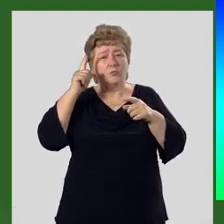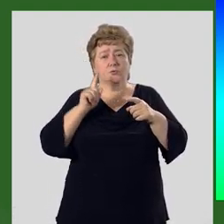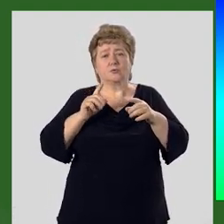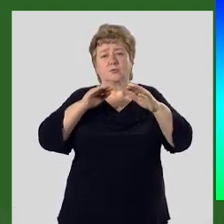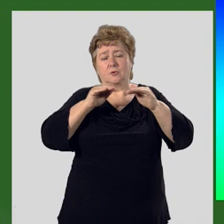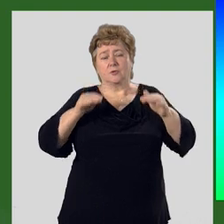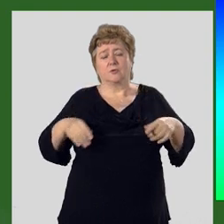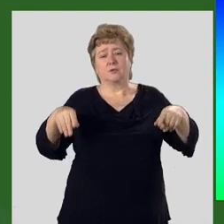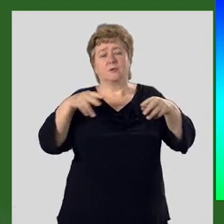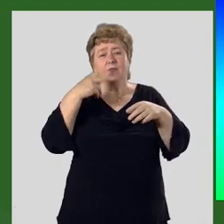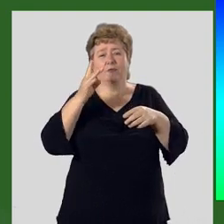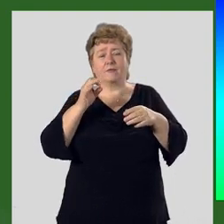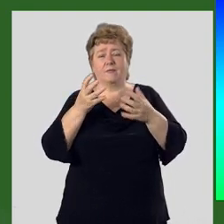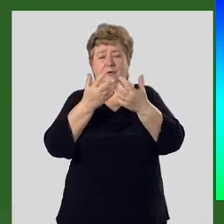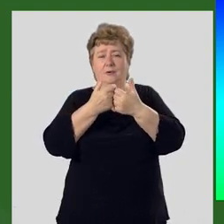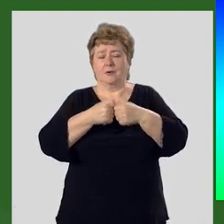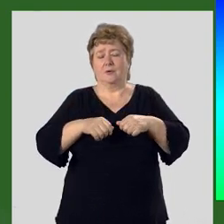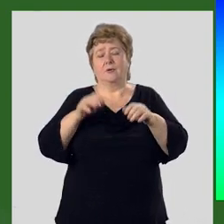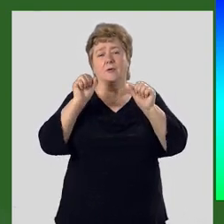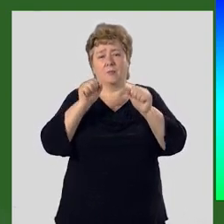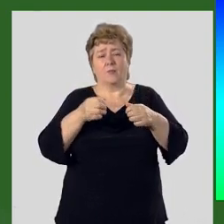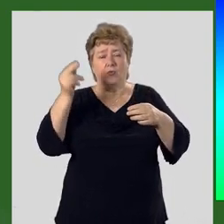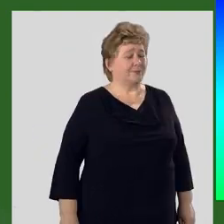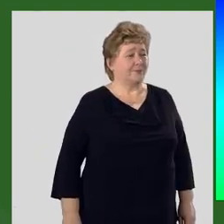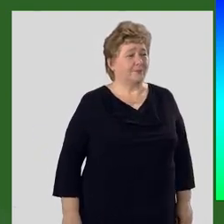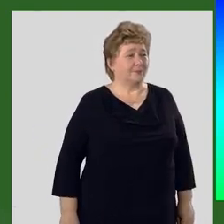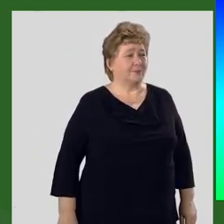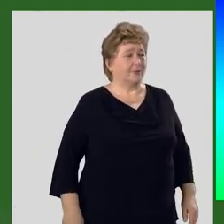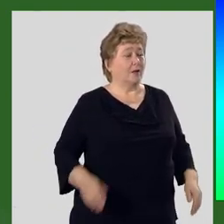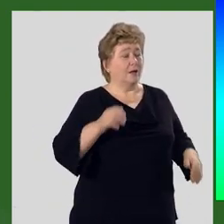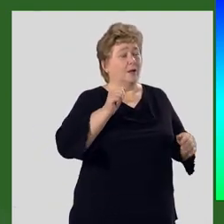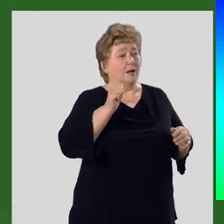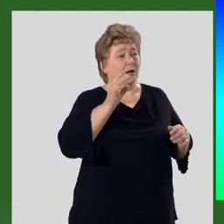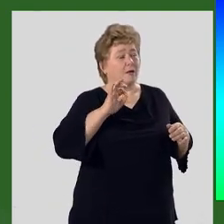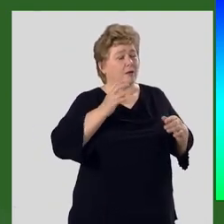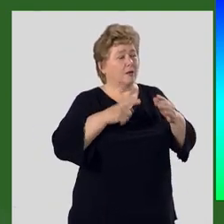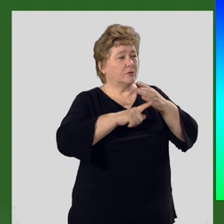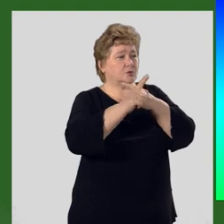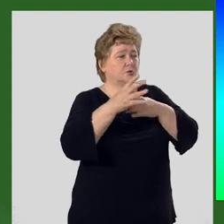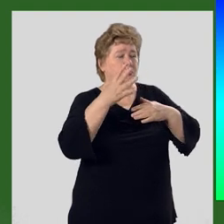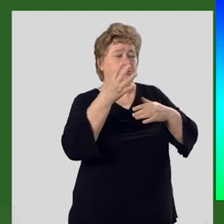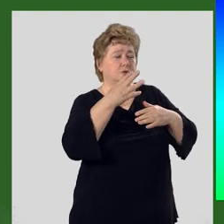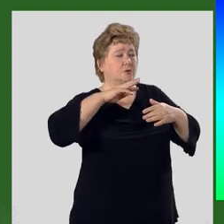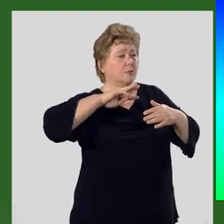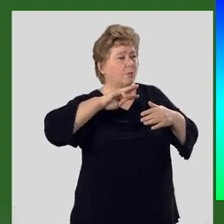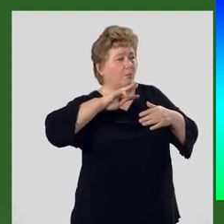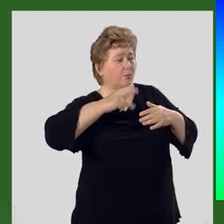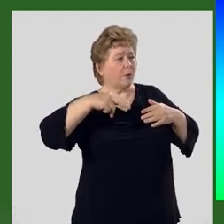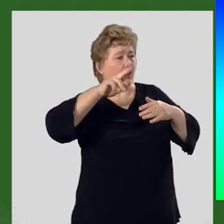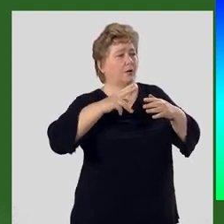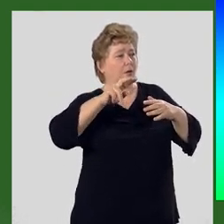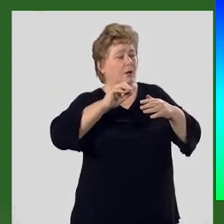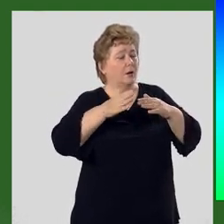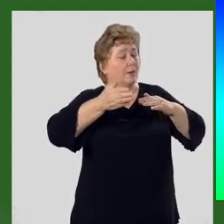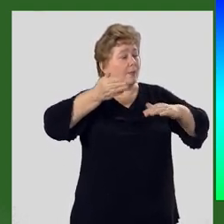дети в два счета выучить могли. Архей. Он начался 4 миллиарда лет назад